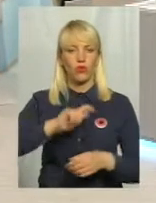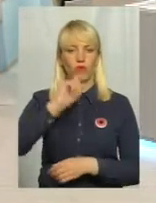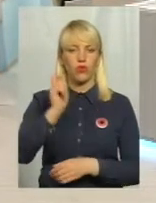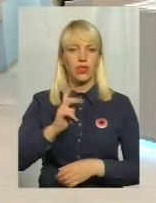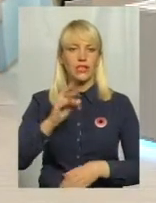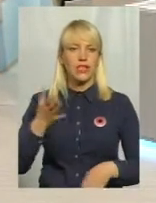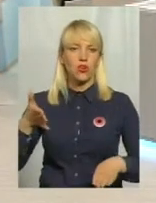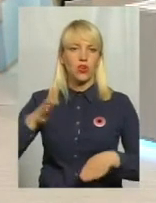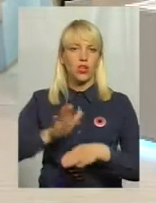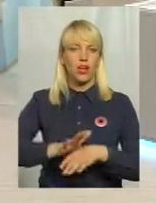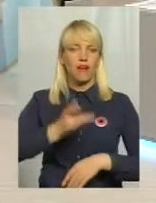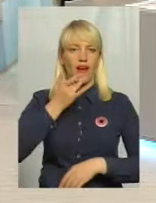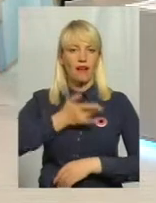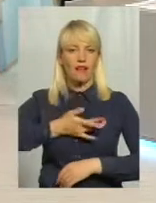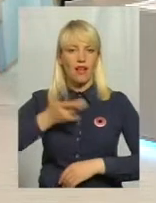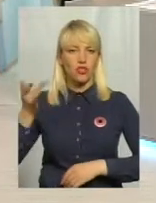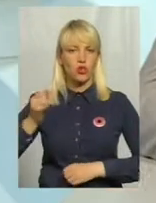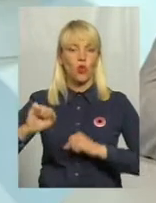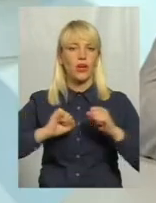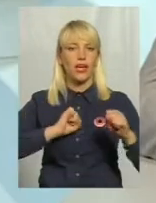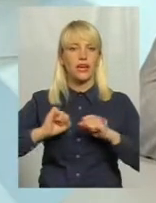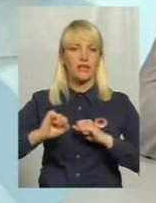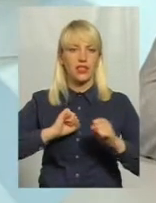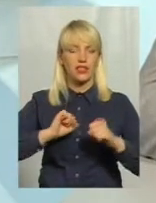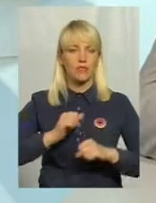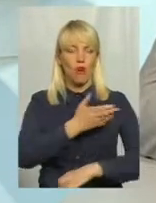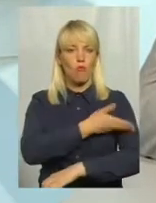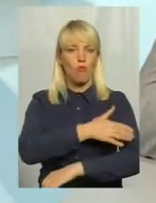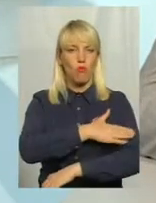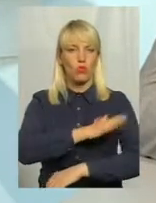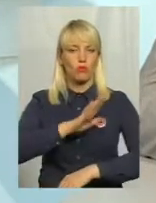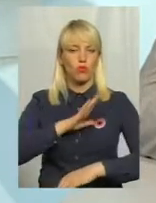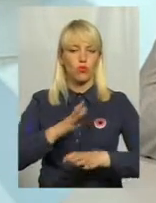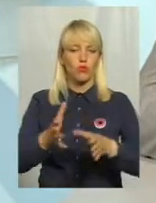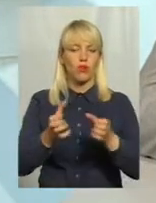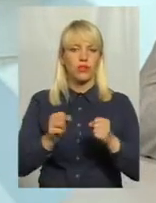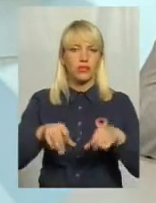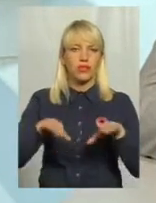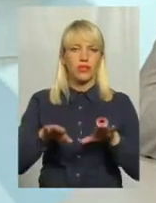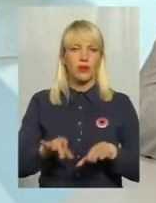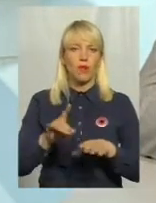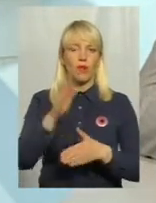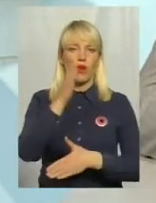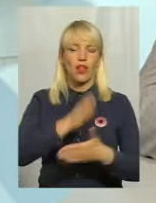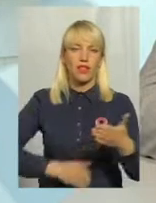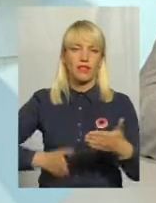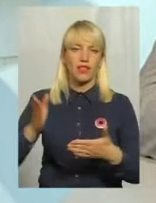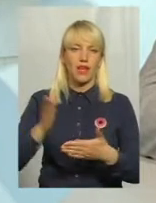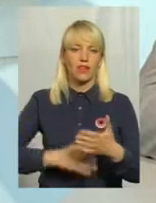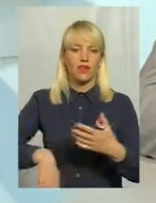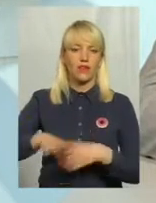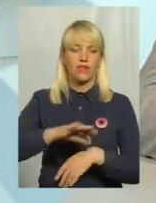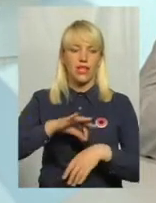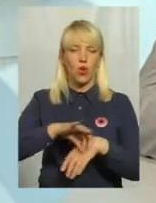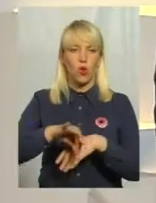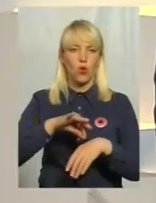радянського керівництва Польщі, було прийнято рішення про ліквідацію всіх концтаборів, які